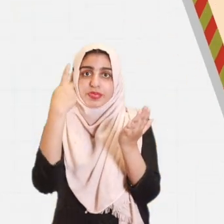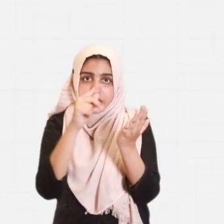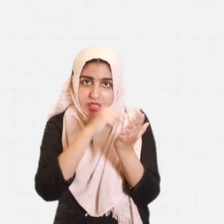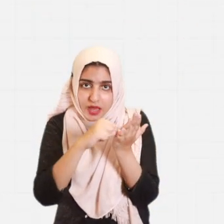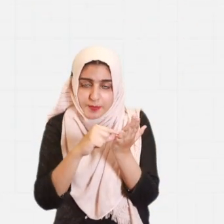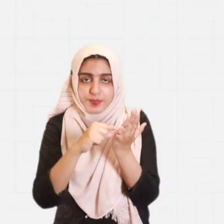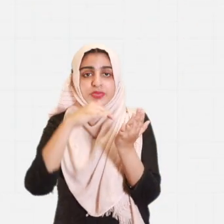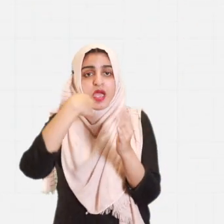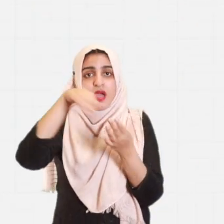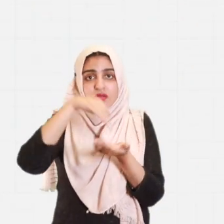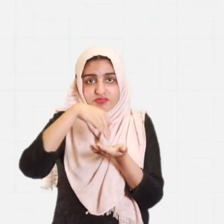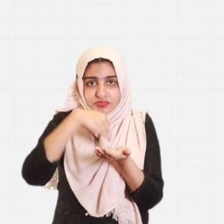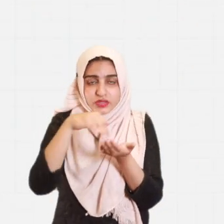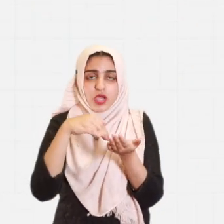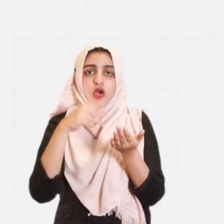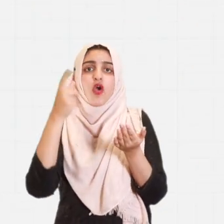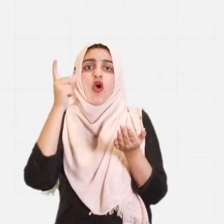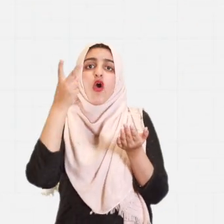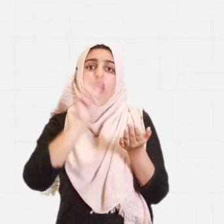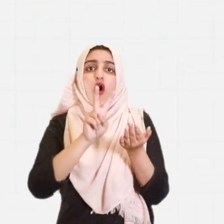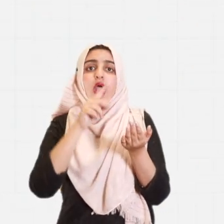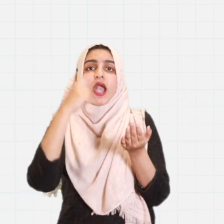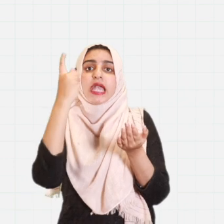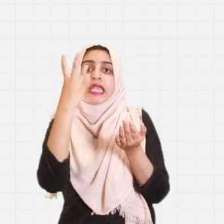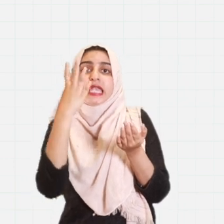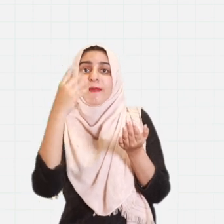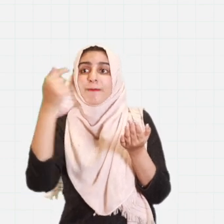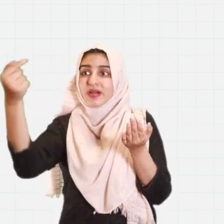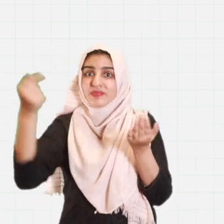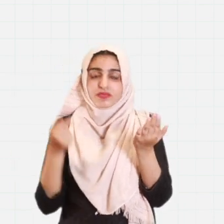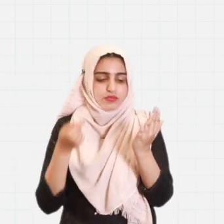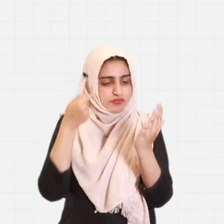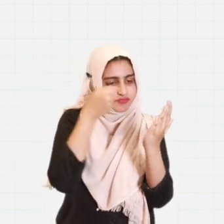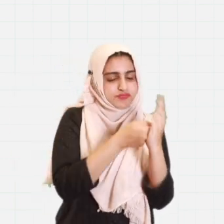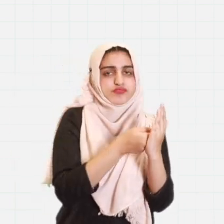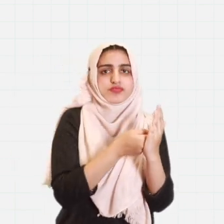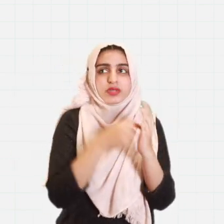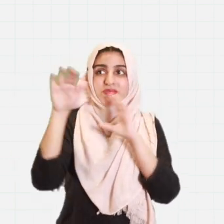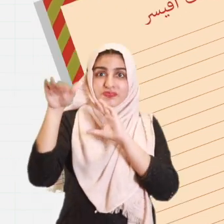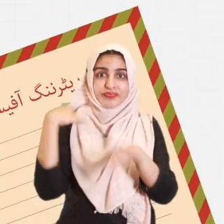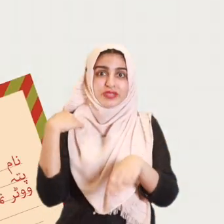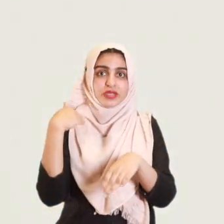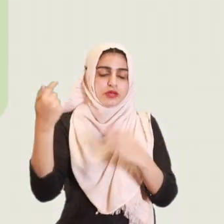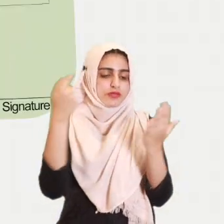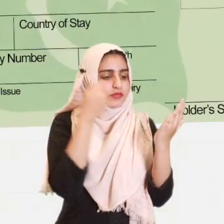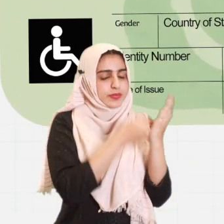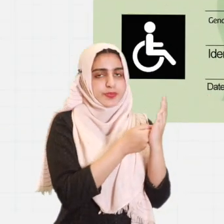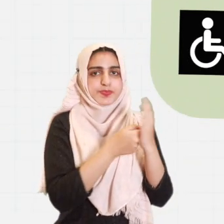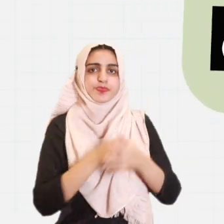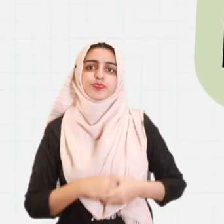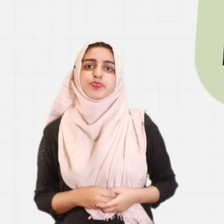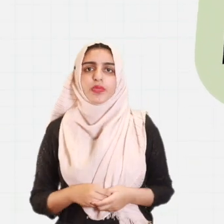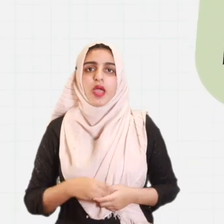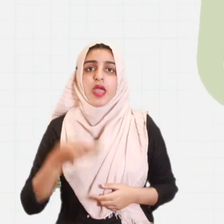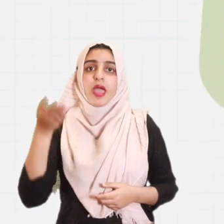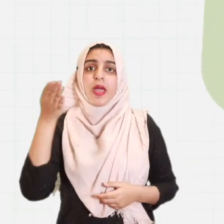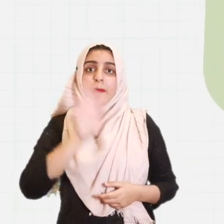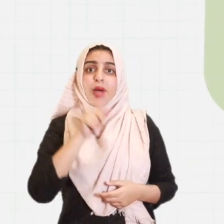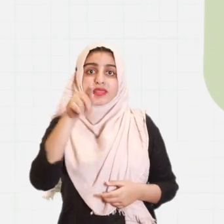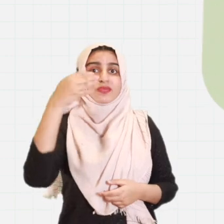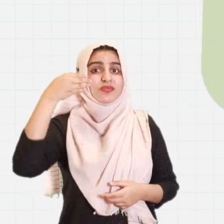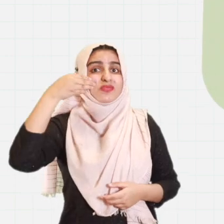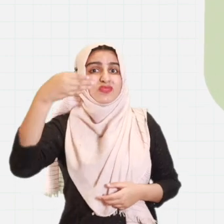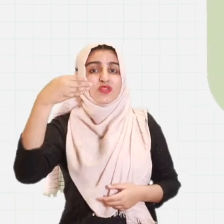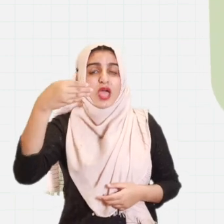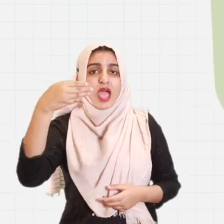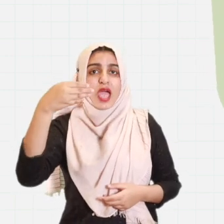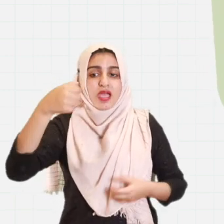درخواست میں نام، پتہ اور ووٹر لس میں موجود اپنا نمبر شمال درج کریں اپنے جسمانی